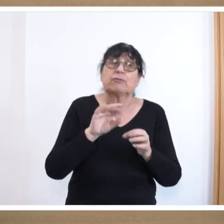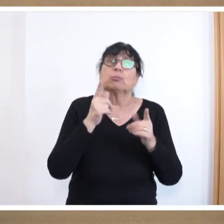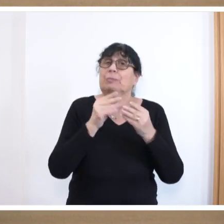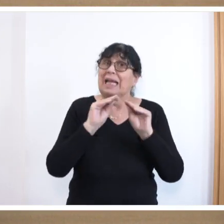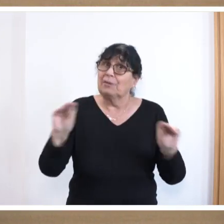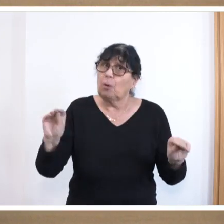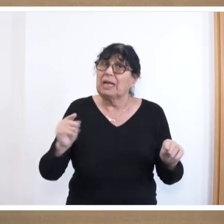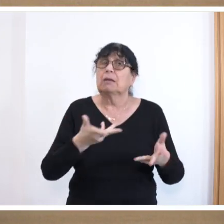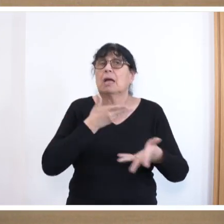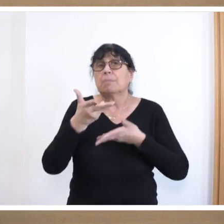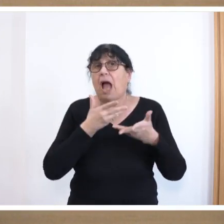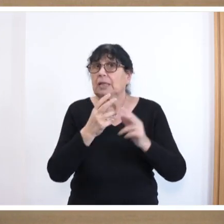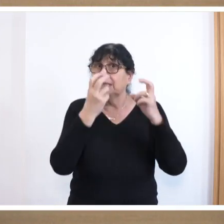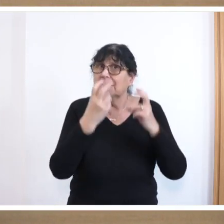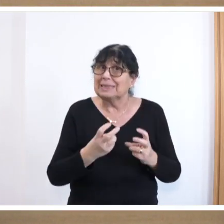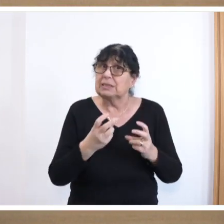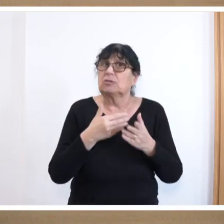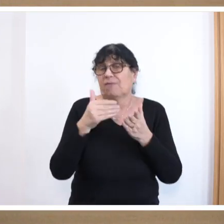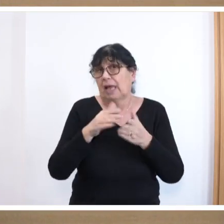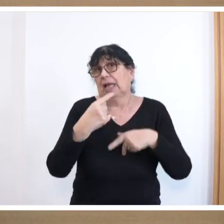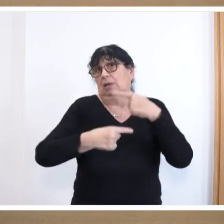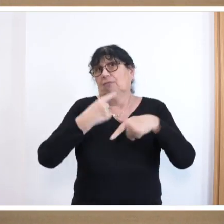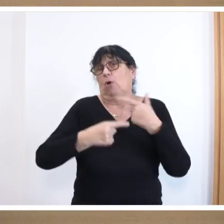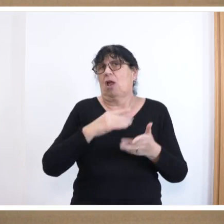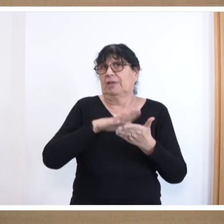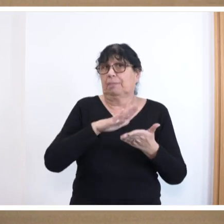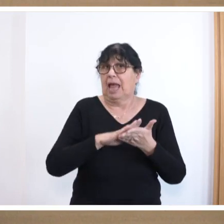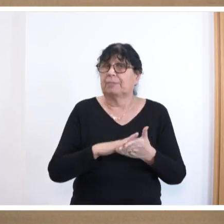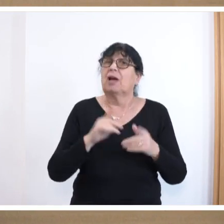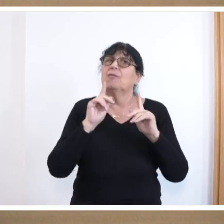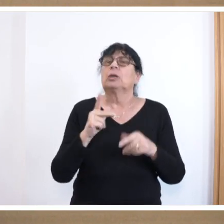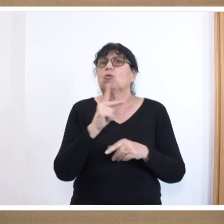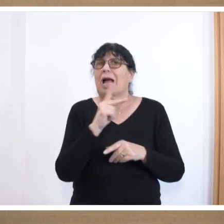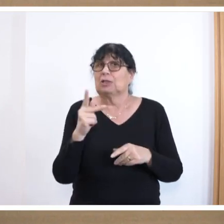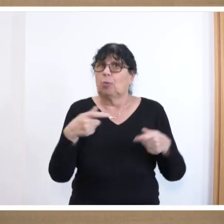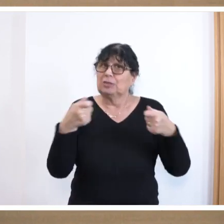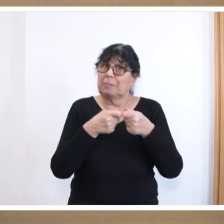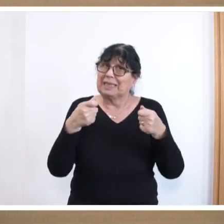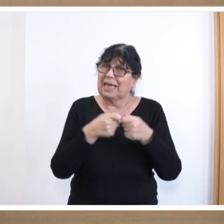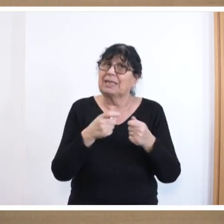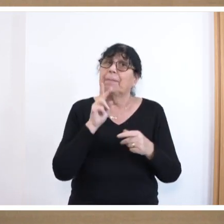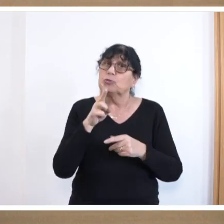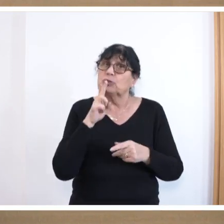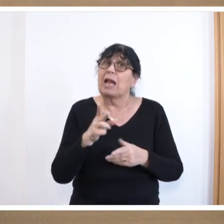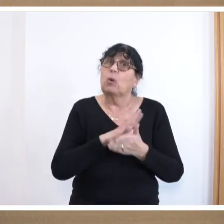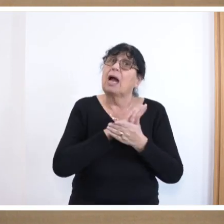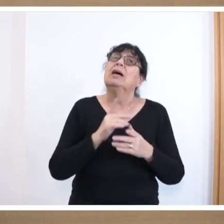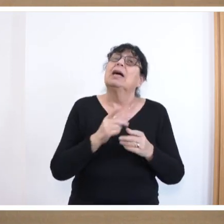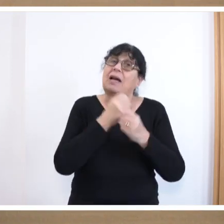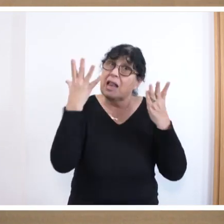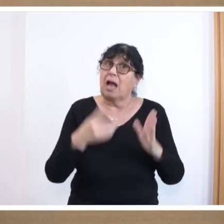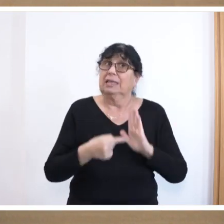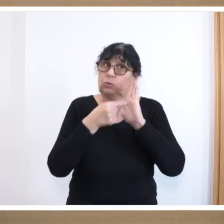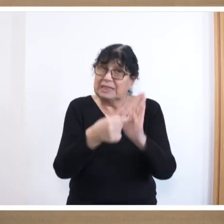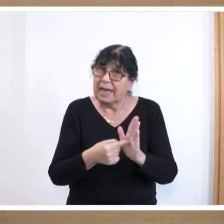vorgesehen wird. Wir schlagen auch vor, die Voraussetzungen für die Bestellung von Kuratoriumsmitgliedern eindeutiger zu fassen und grundsätzlich für mehr Transparenz